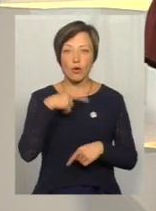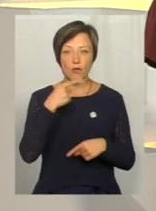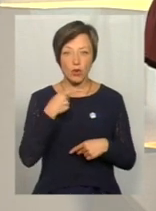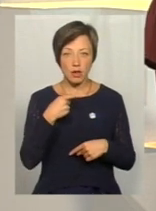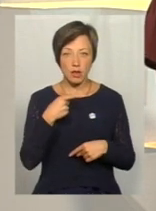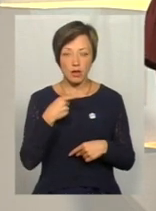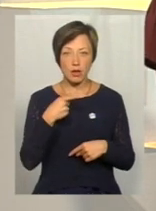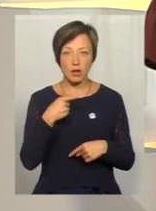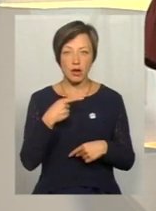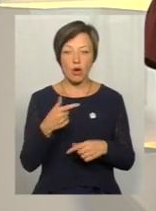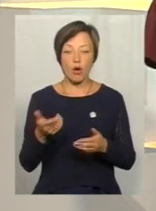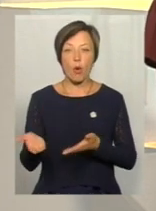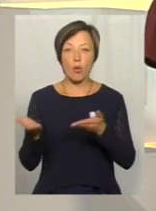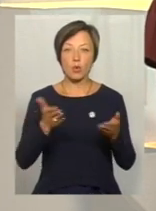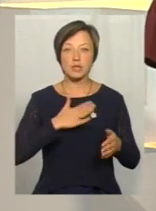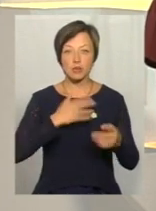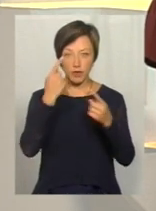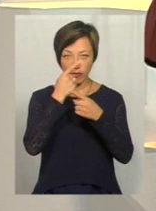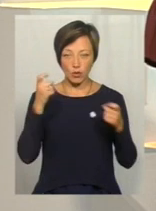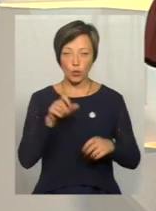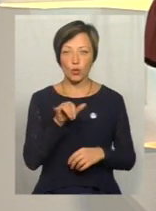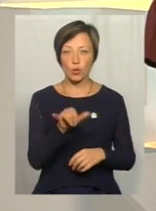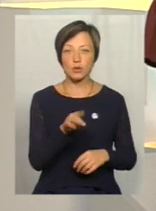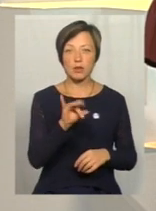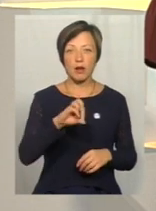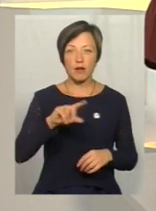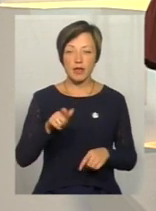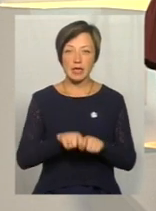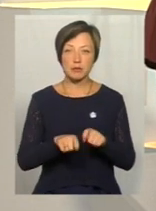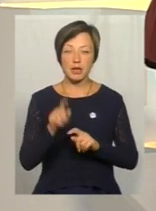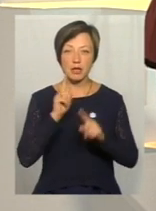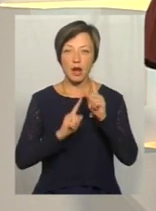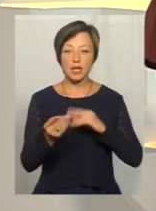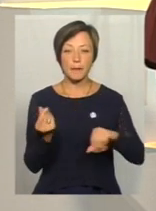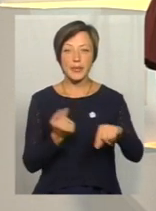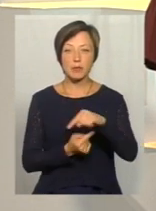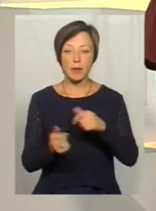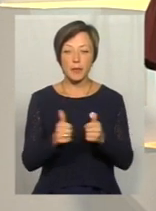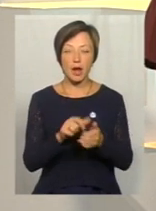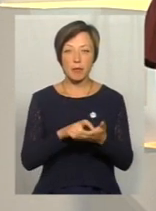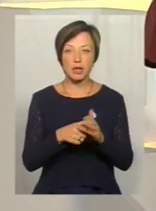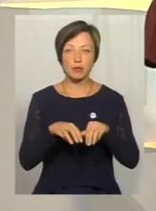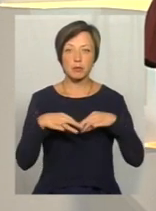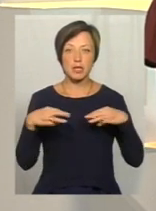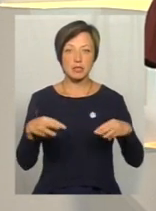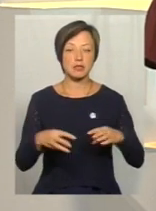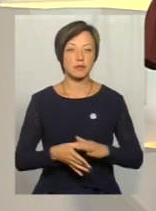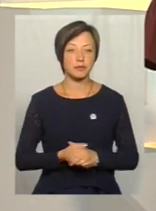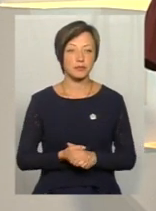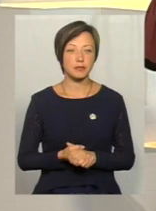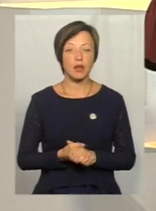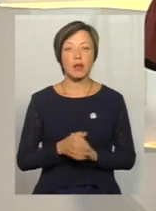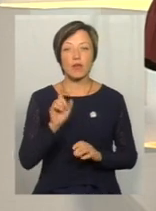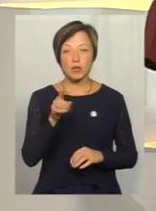гостя нашого ефіру у травні. Це експерт Ради підприємців при Кабінеті міністрів Наталія Потапова.